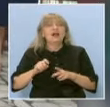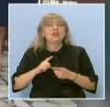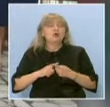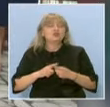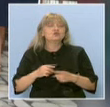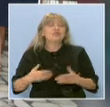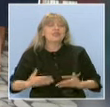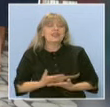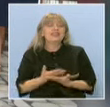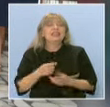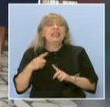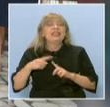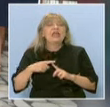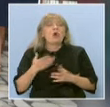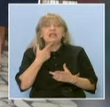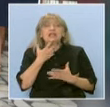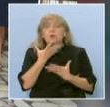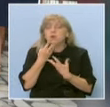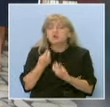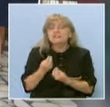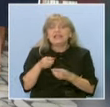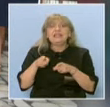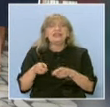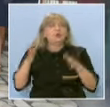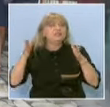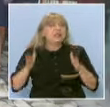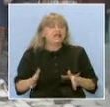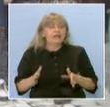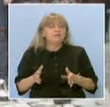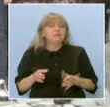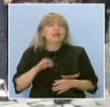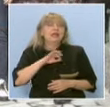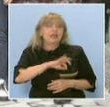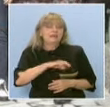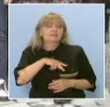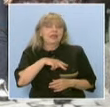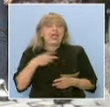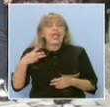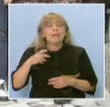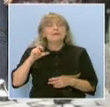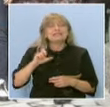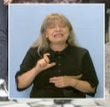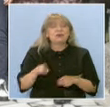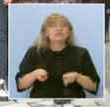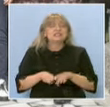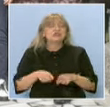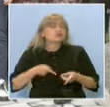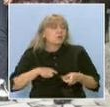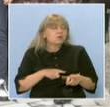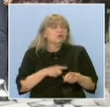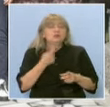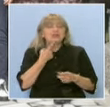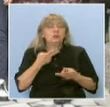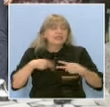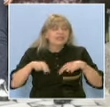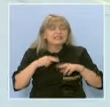философията е теорията на познанието и неговите граници. Победителката в младшата група Ема Станкова също е провокирана от търсенето и